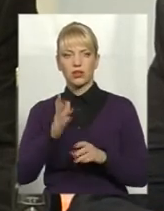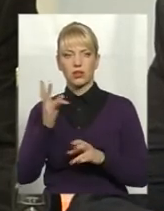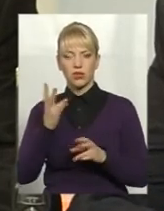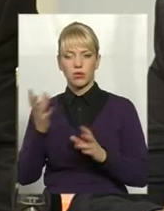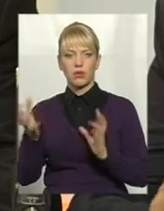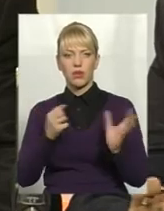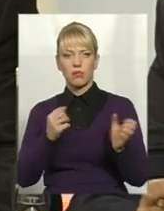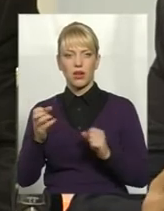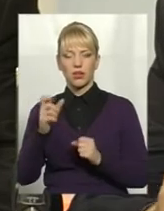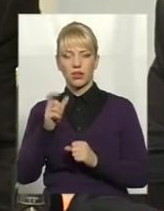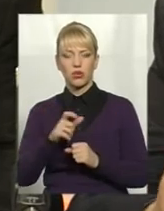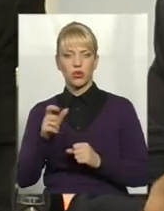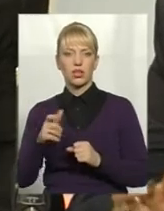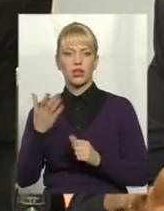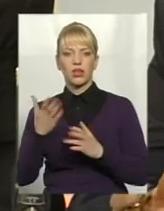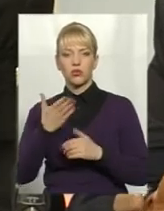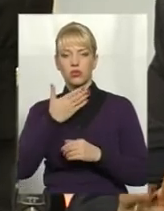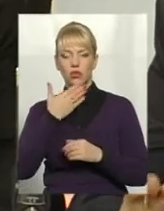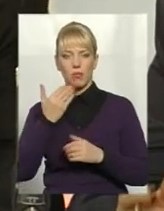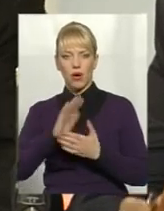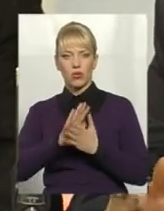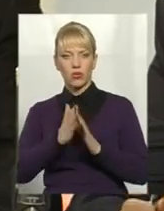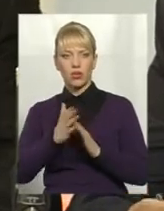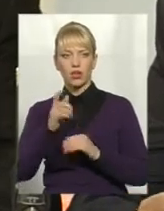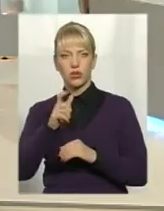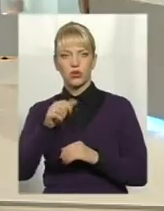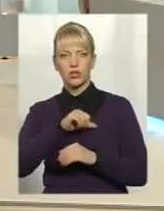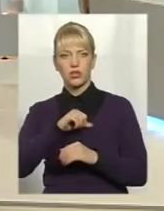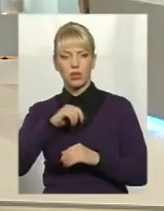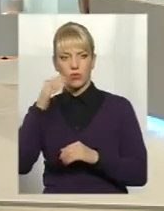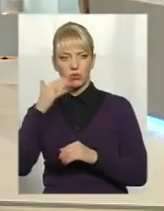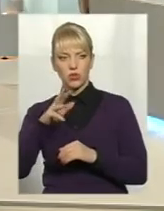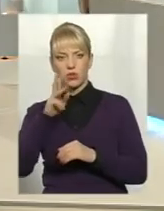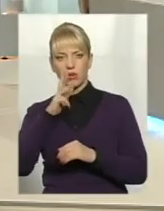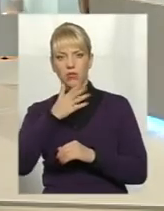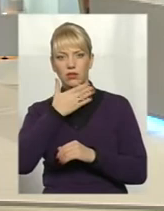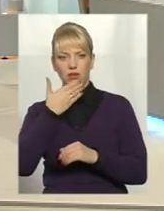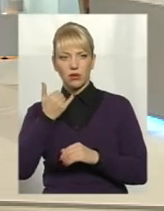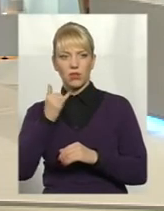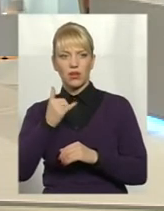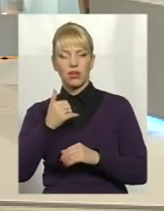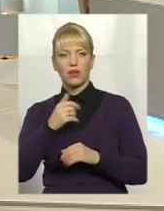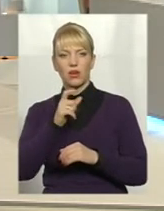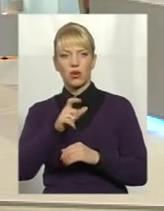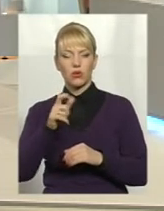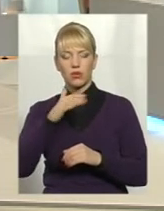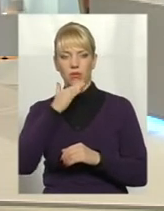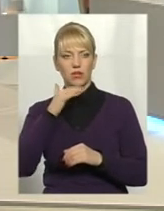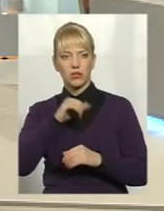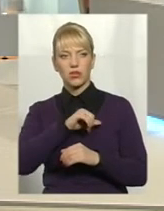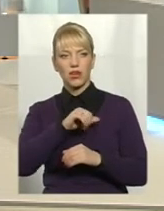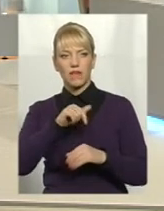людей. Немає контракту. Вони самі розуміють, що заробітної плати немає. Вони це розуміють і багато